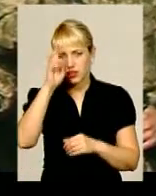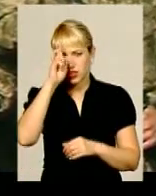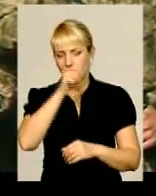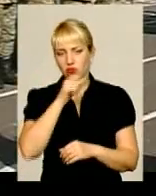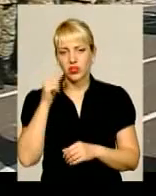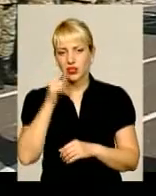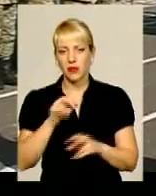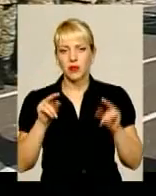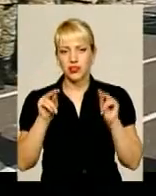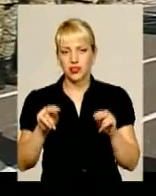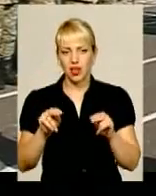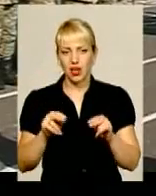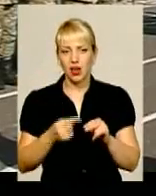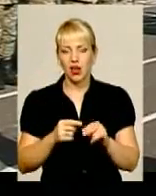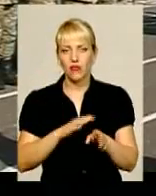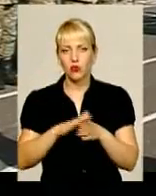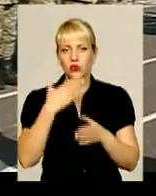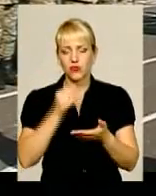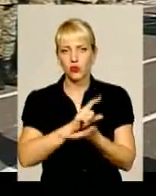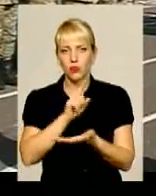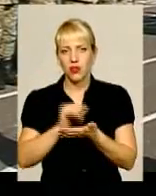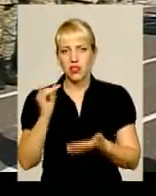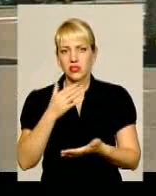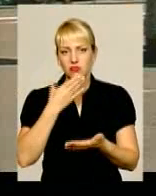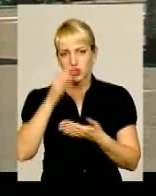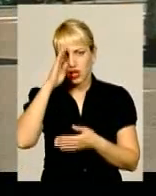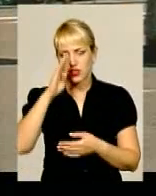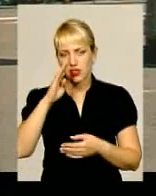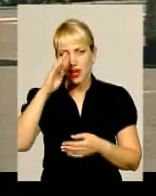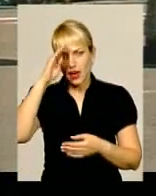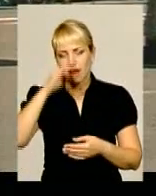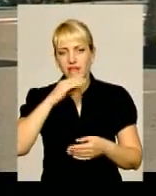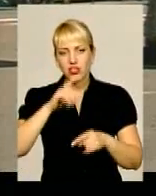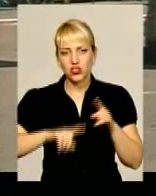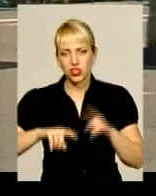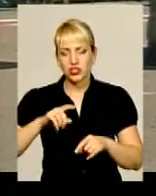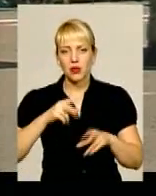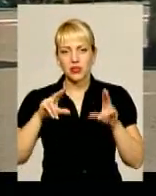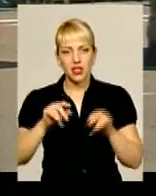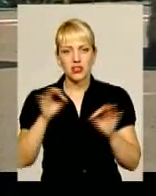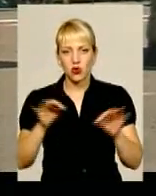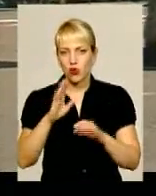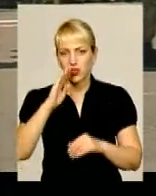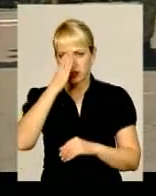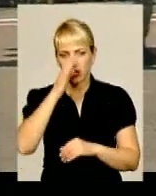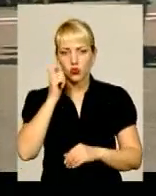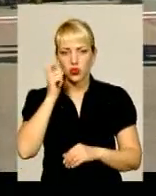Присягаю виконувати свої обов'язки в інтересах співвітчизників. Присягаю ніколи не зрадити українському народу.